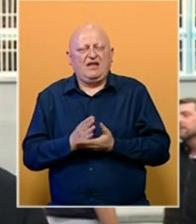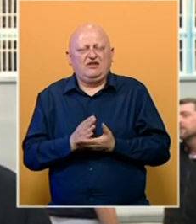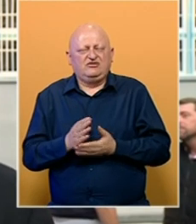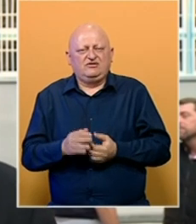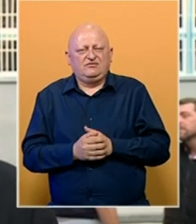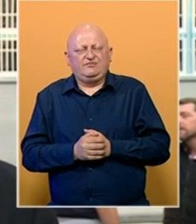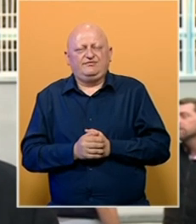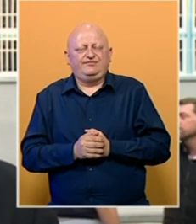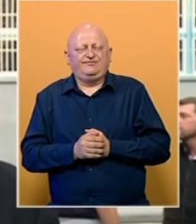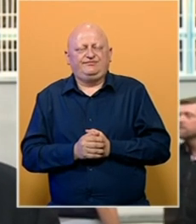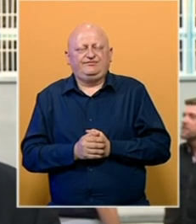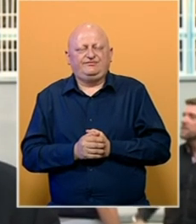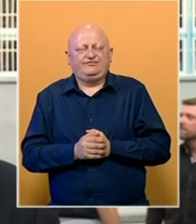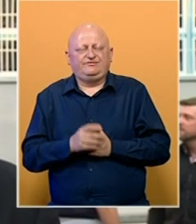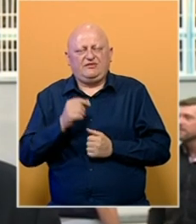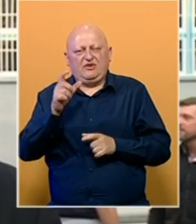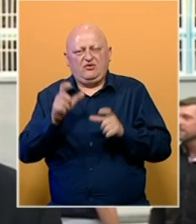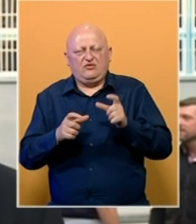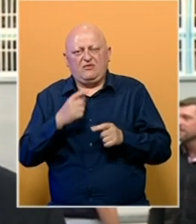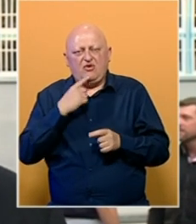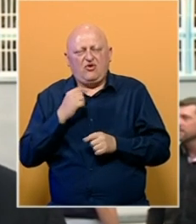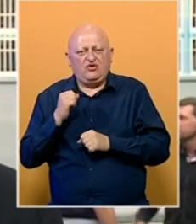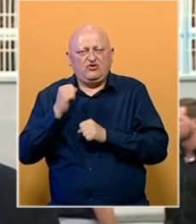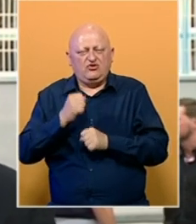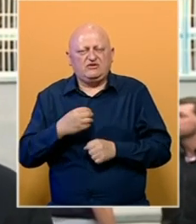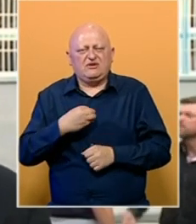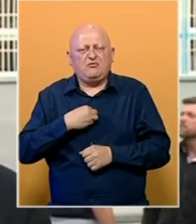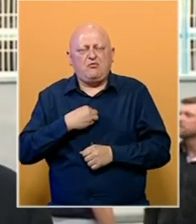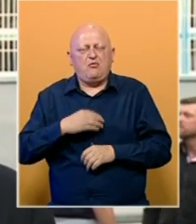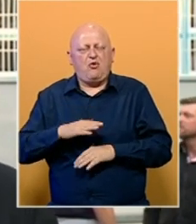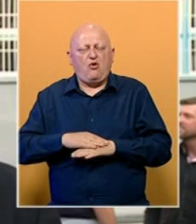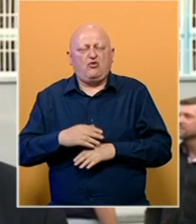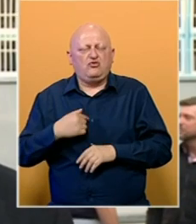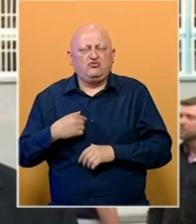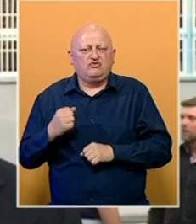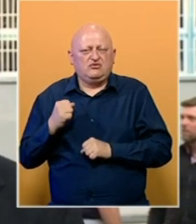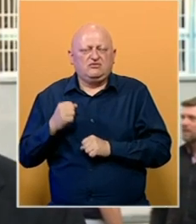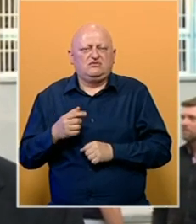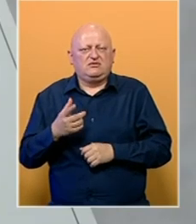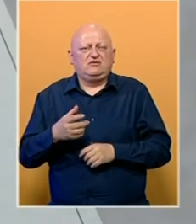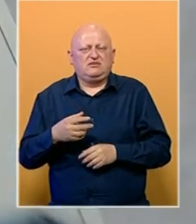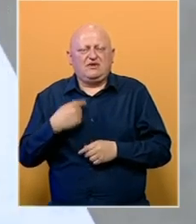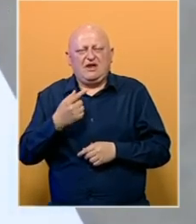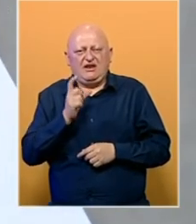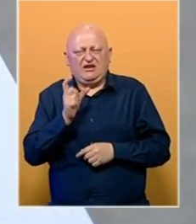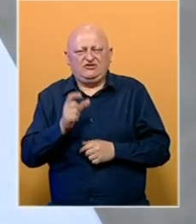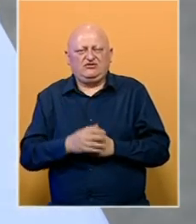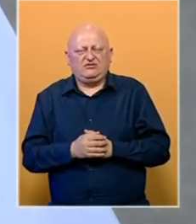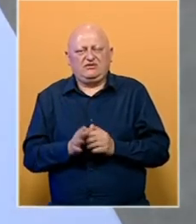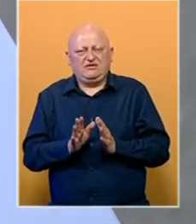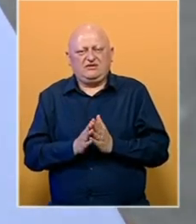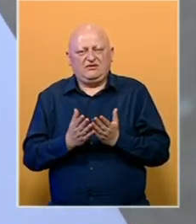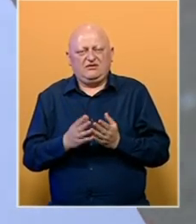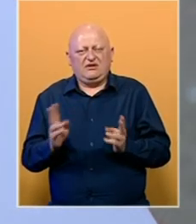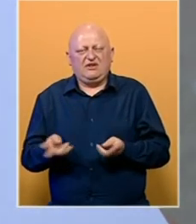ljudima koji nose taj bol u sebi da riječi. Knjiga